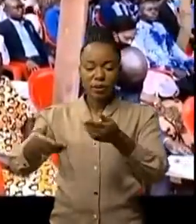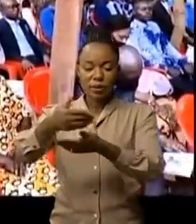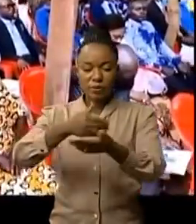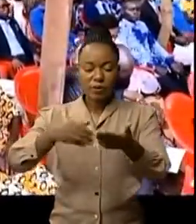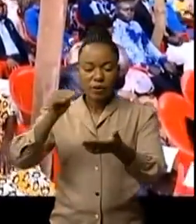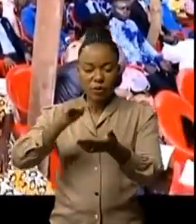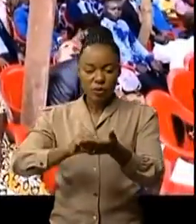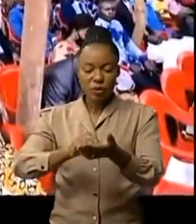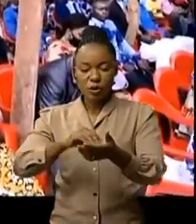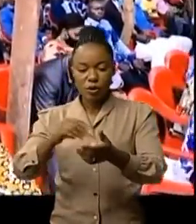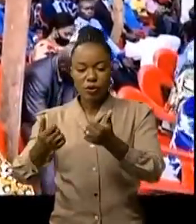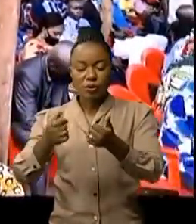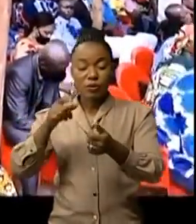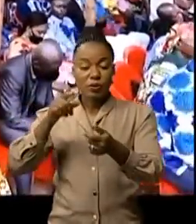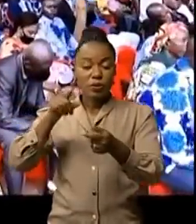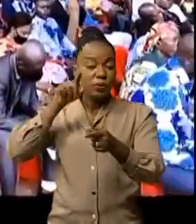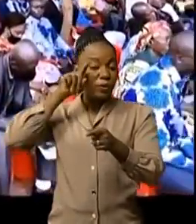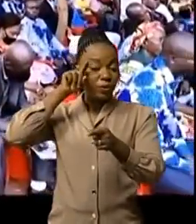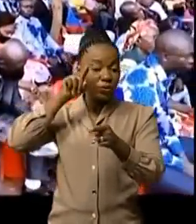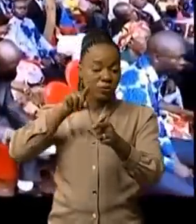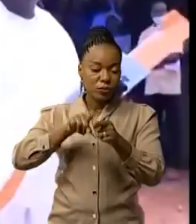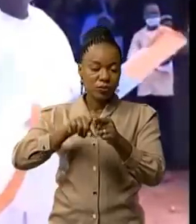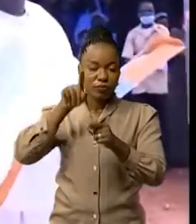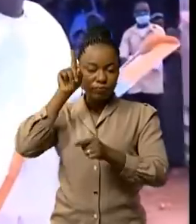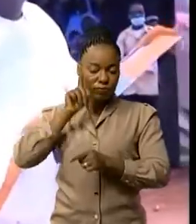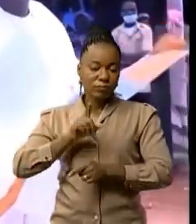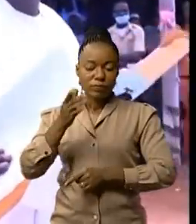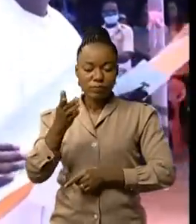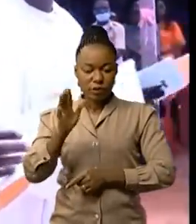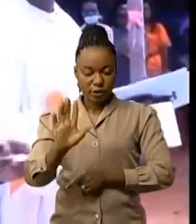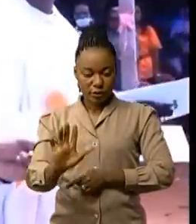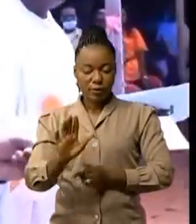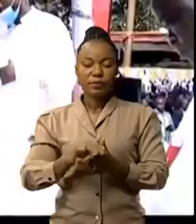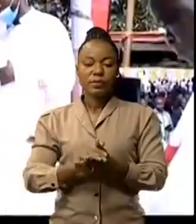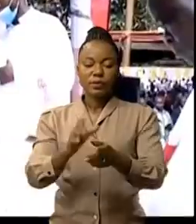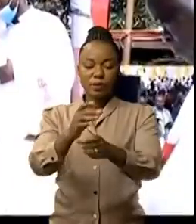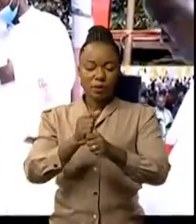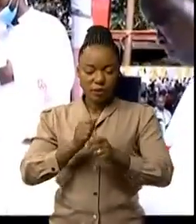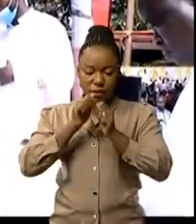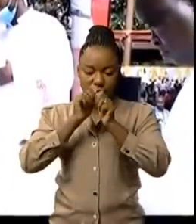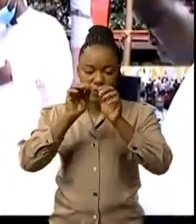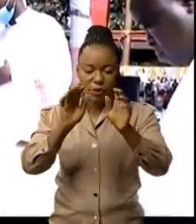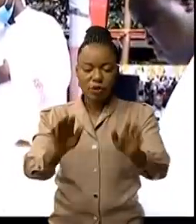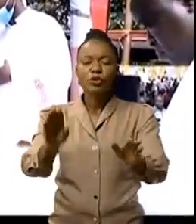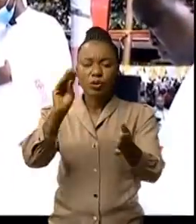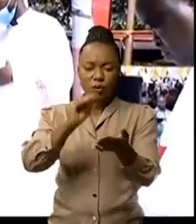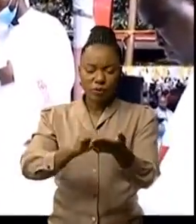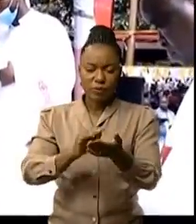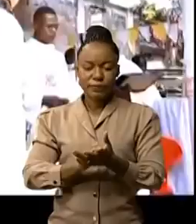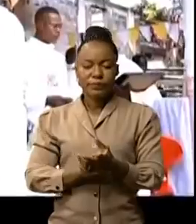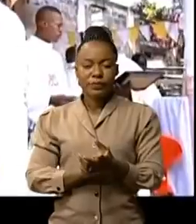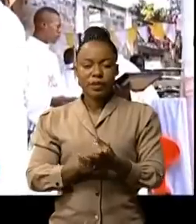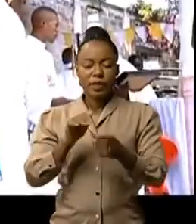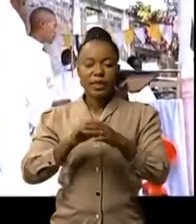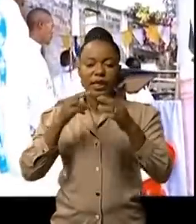religieuse au terme de 25 ans de 5 autres lesquels ont à cette occasion reçu une aubaine de bénédiction au travers d'un